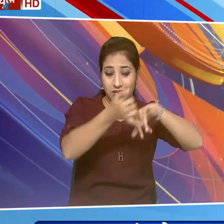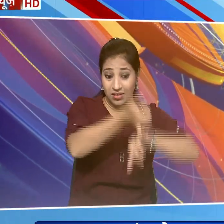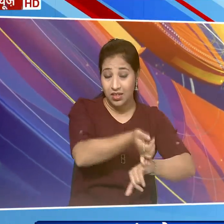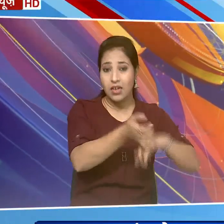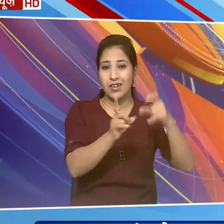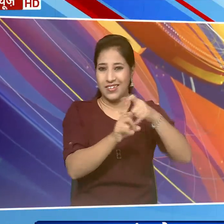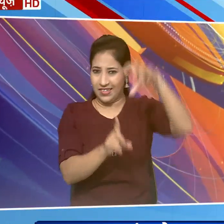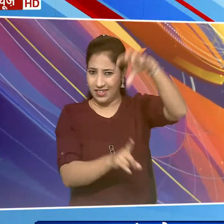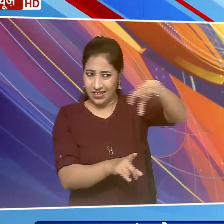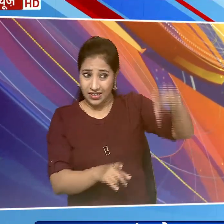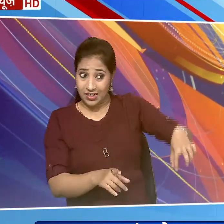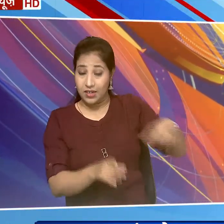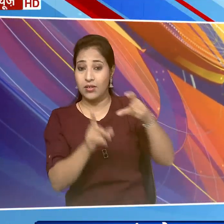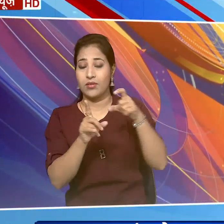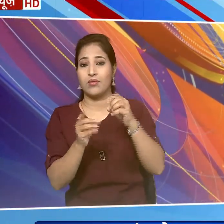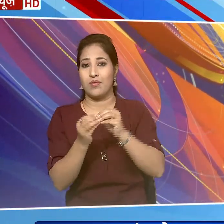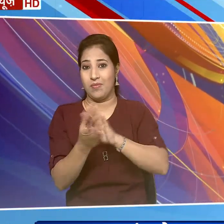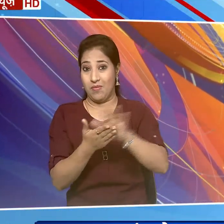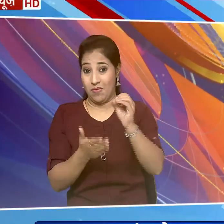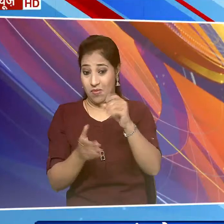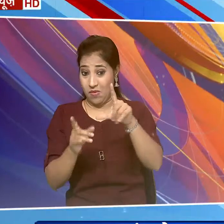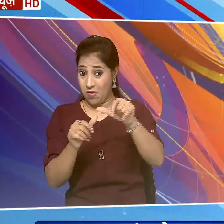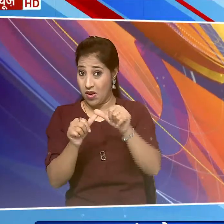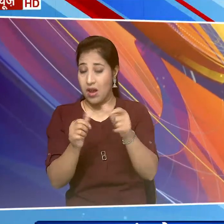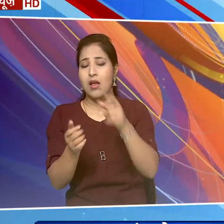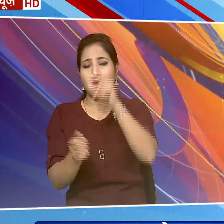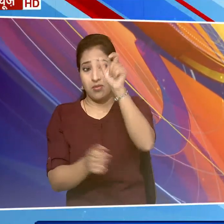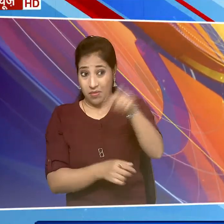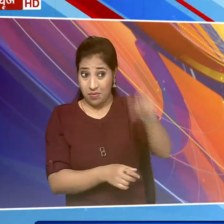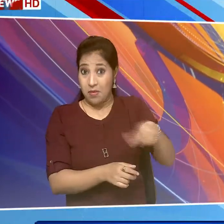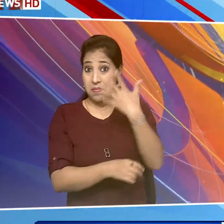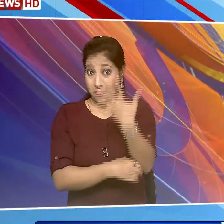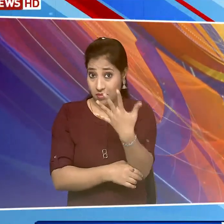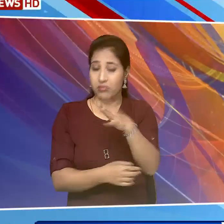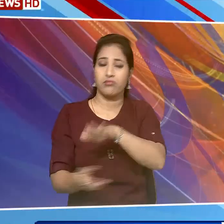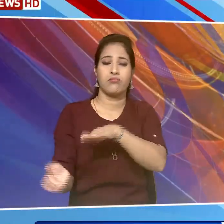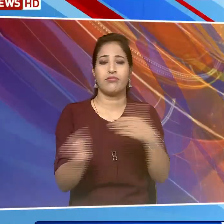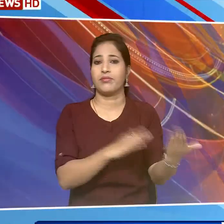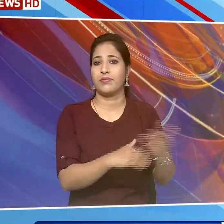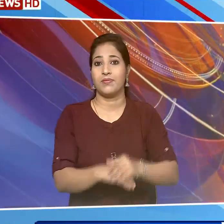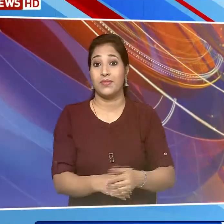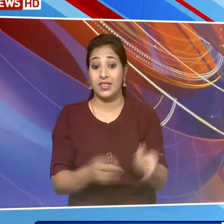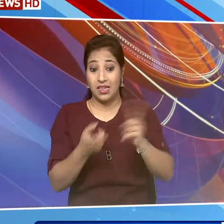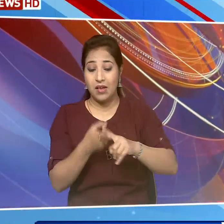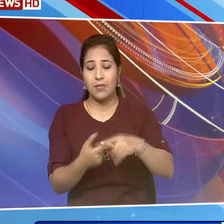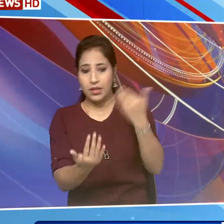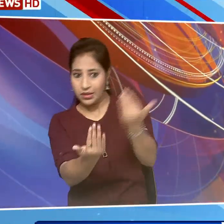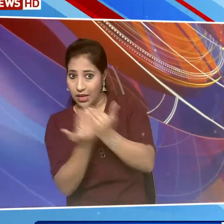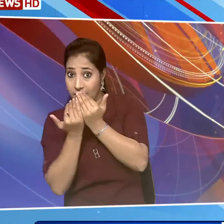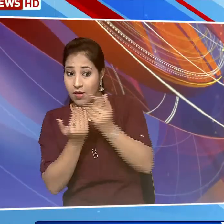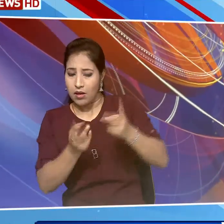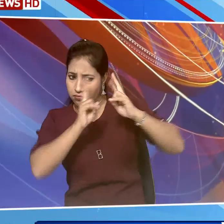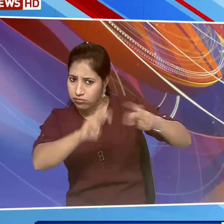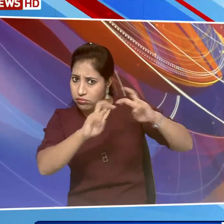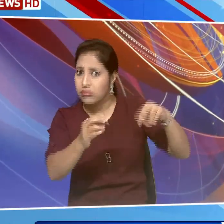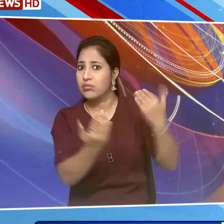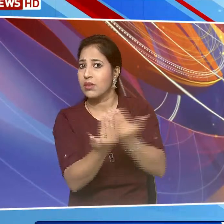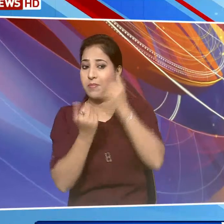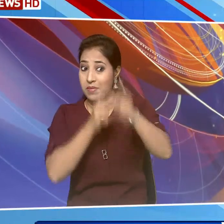जिलों और भोला के द्वीप जिले में पांच लोग मारे गए है राहत और बचावकार जारी है